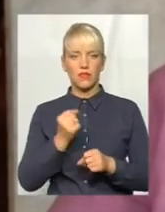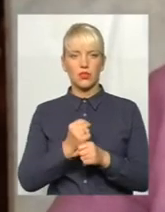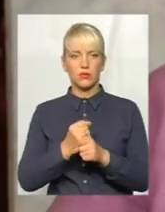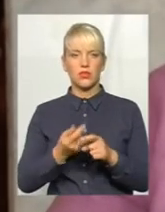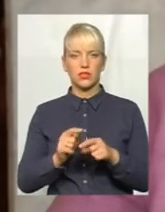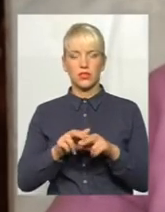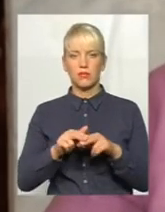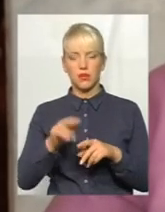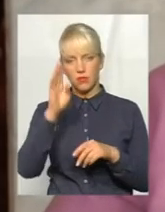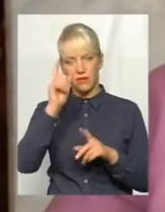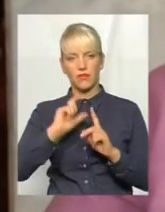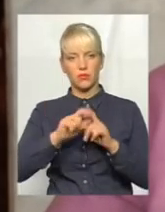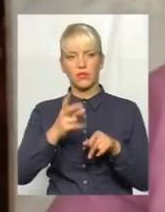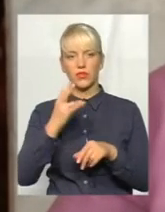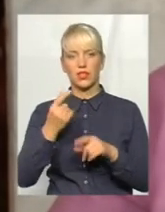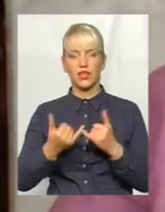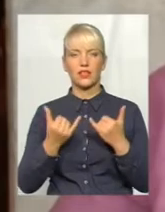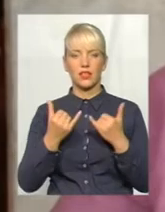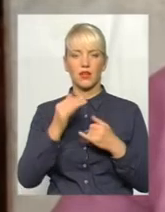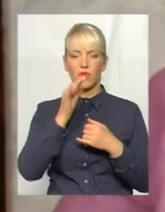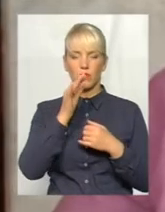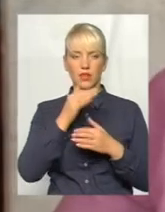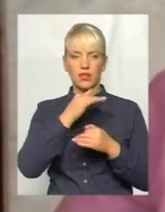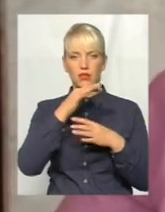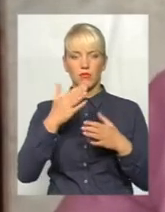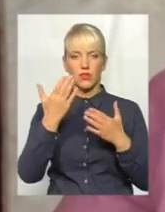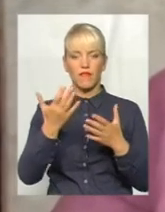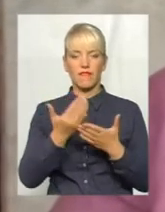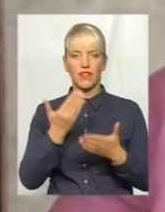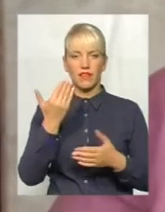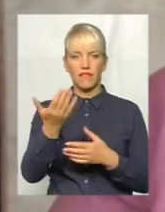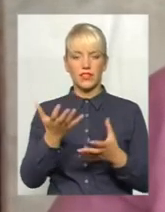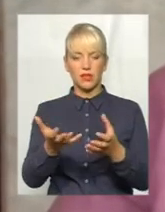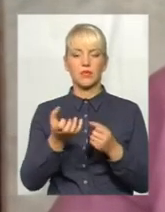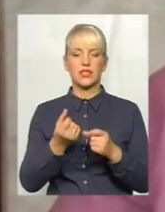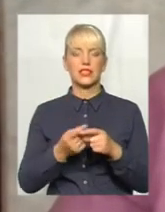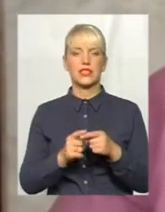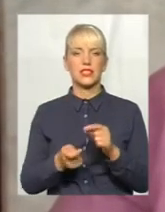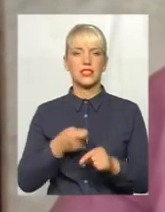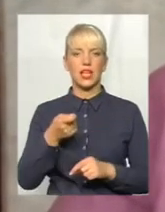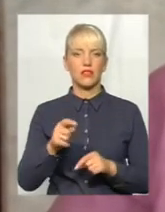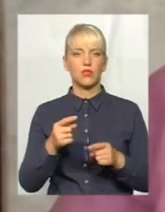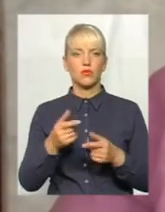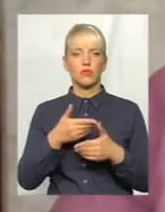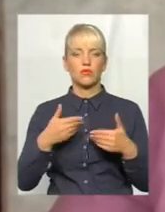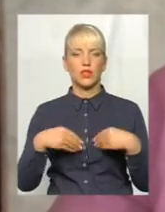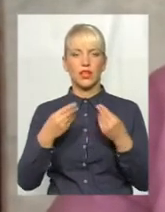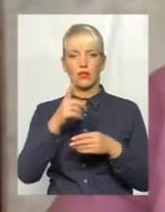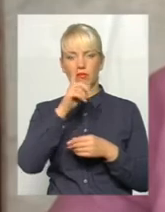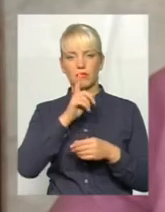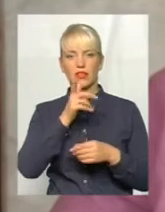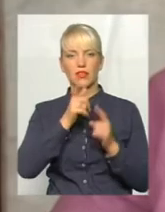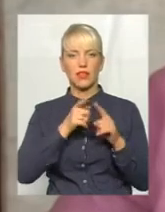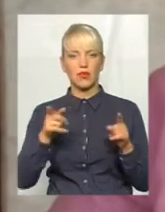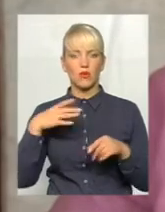паспорт. Він мені відповів, що ні, на даний момент ми не можемо зараз від вас прийняти тої заяви, так як ми даємо місяць, термін